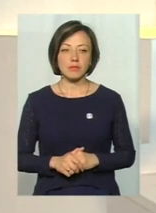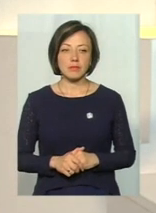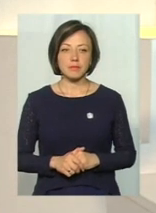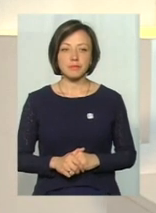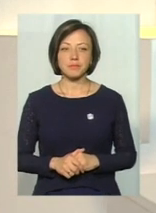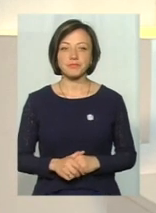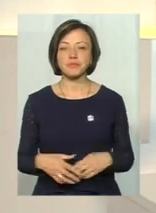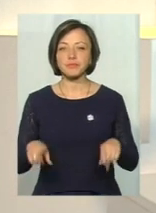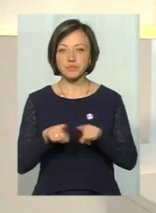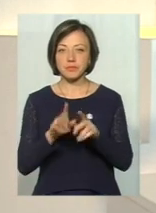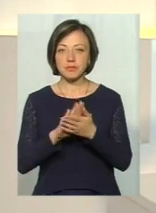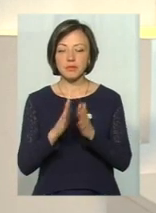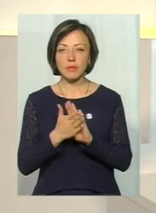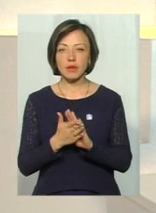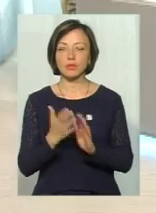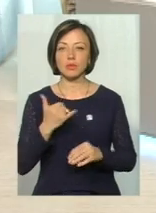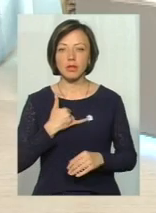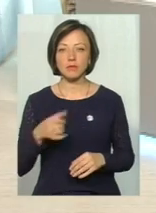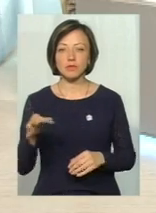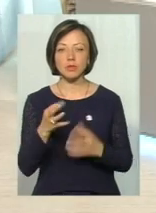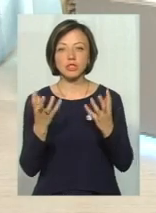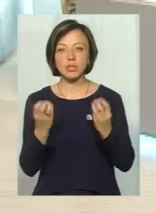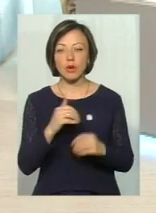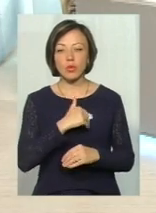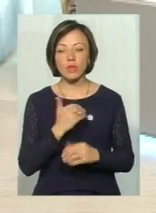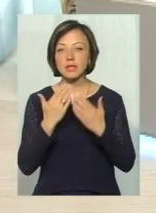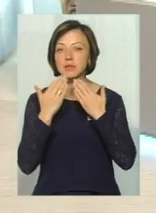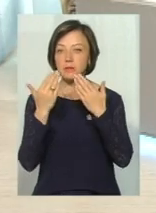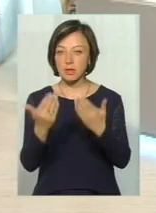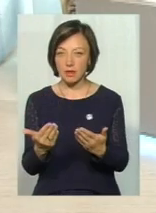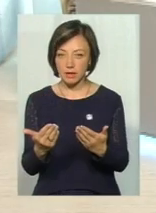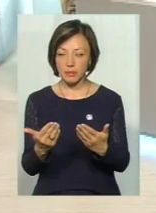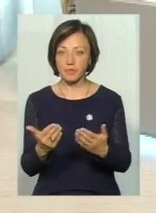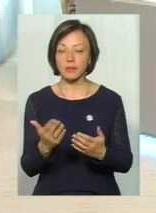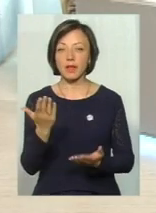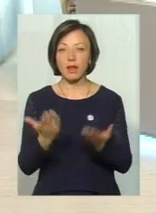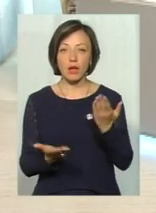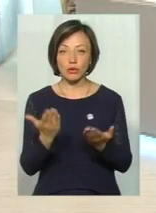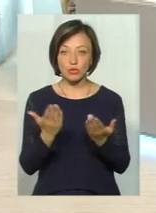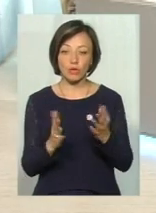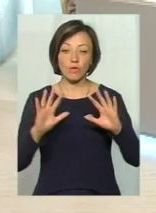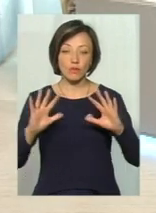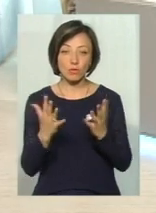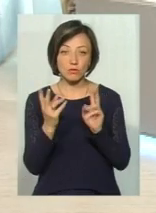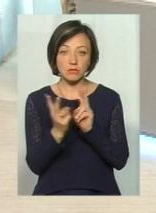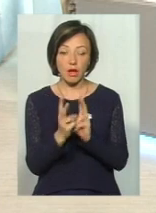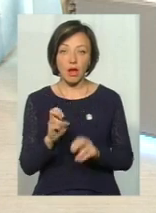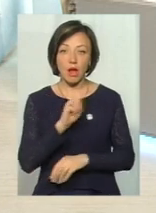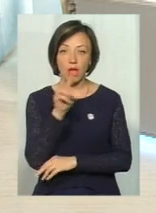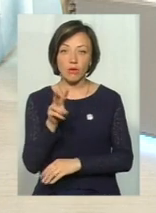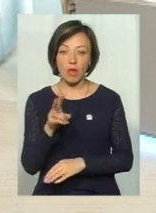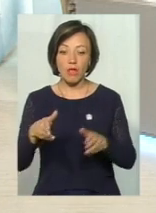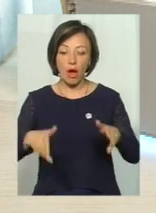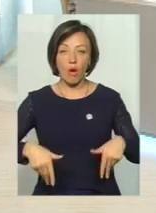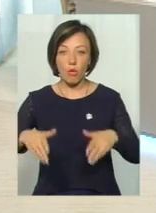Таку ситуацію маємо по області. Ще хотіла запитати, пане Валентин, якщо зустріч з Гадюкою трапилась, до прикладу, на